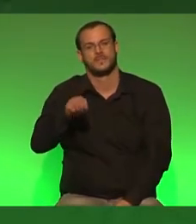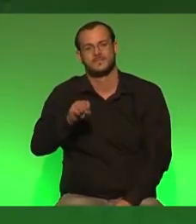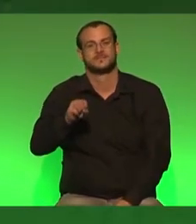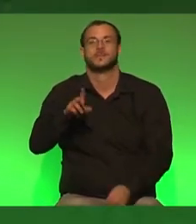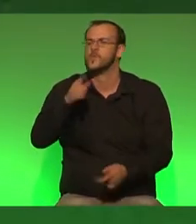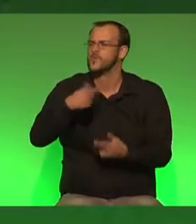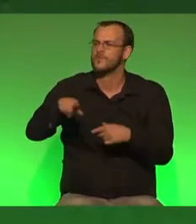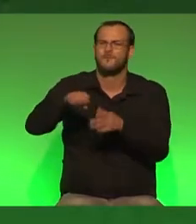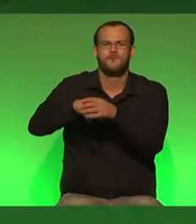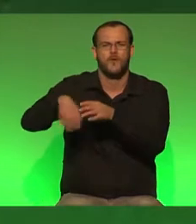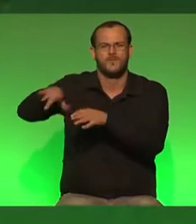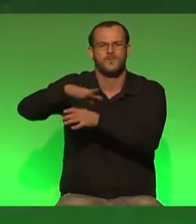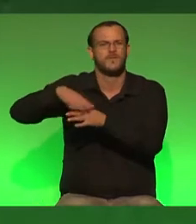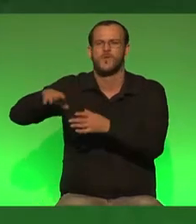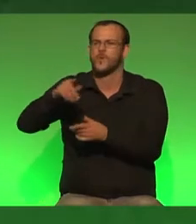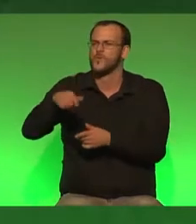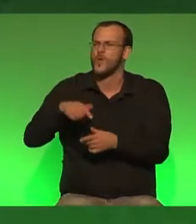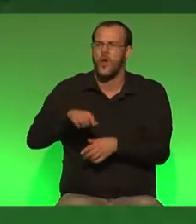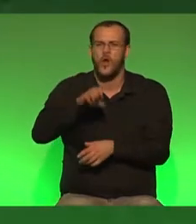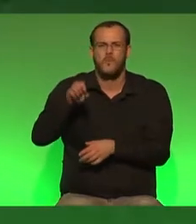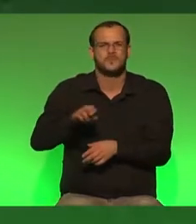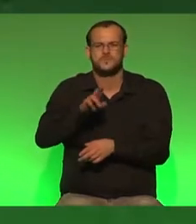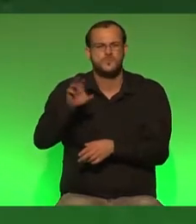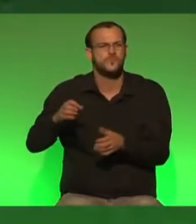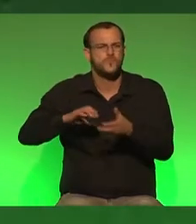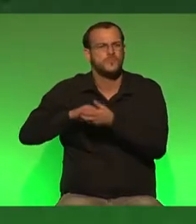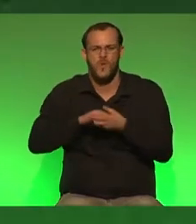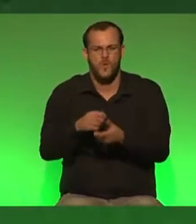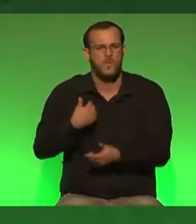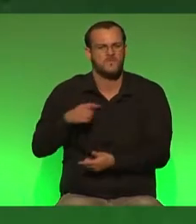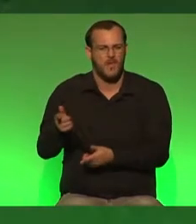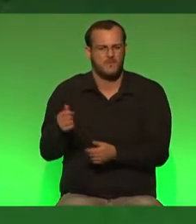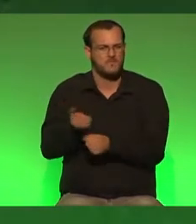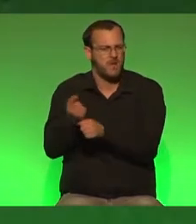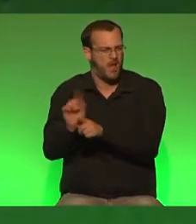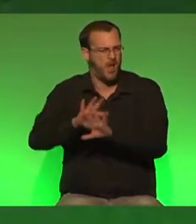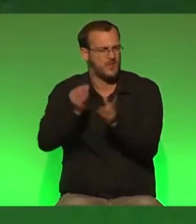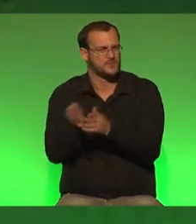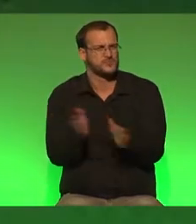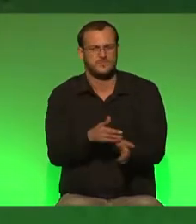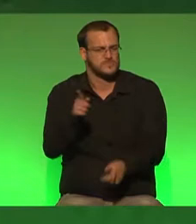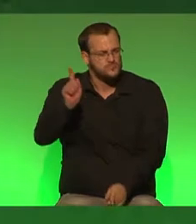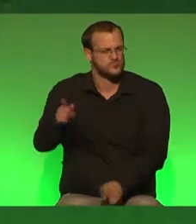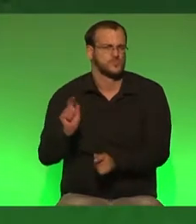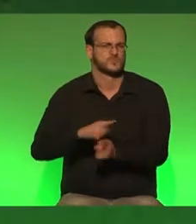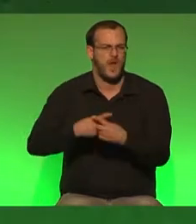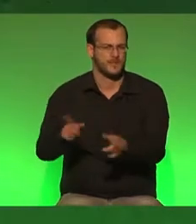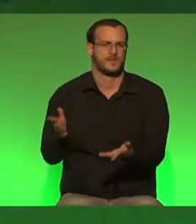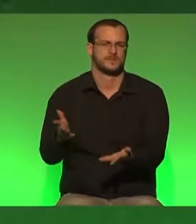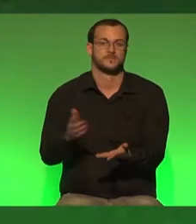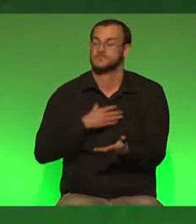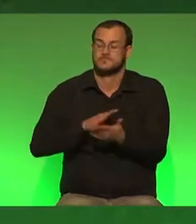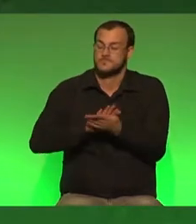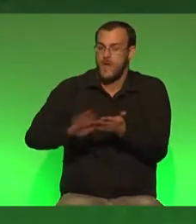in ihren Ländern mit der Europäischen Union dreckig umgehen, der muss sich ändern. Und da gibt es eine ganz einfache